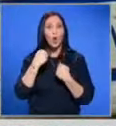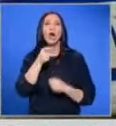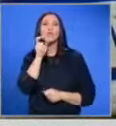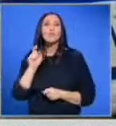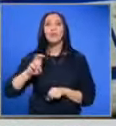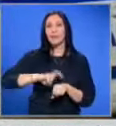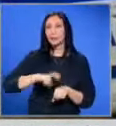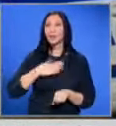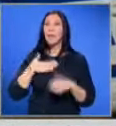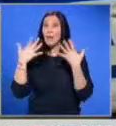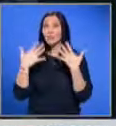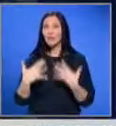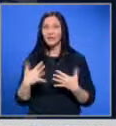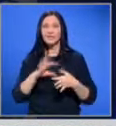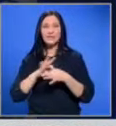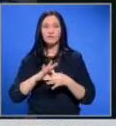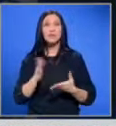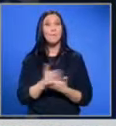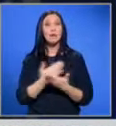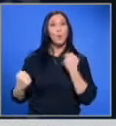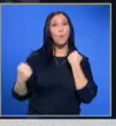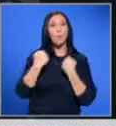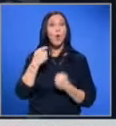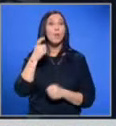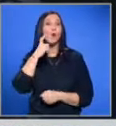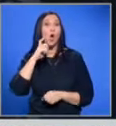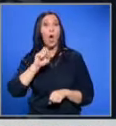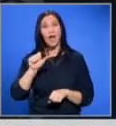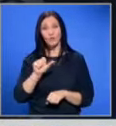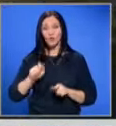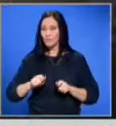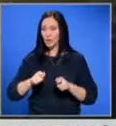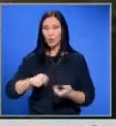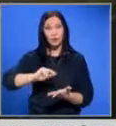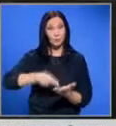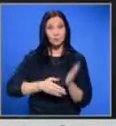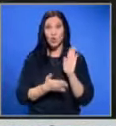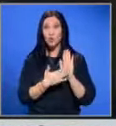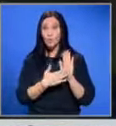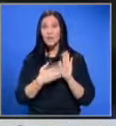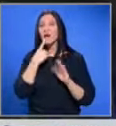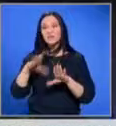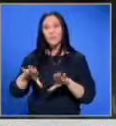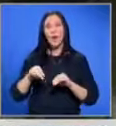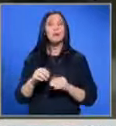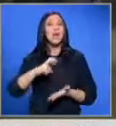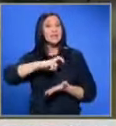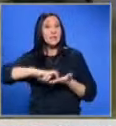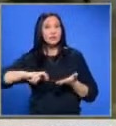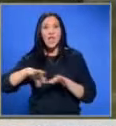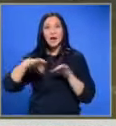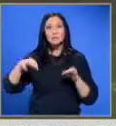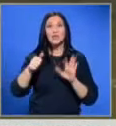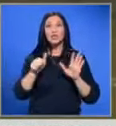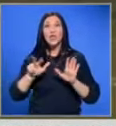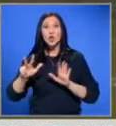Демирджиев обаче има данни за връзка между нанесения побой над Благой Антонов, принудата да подпише документи за поемане на задължение в размер на